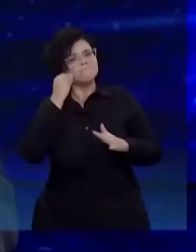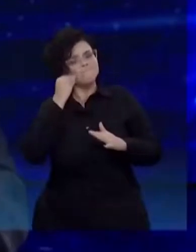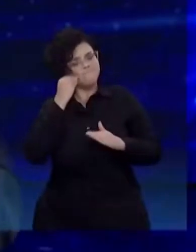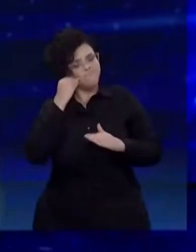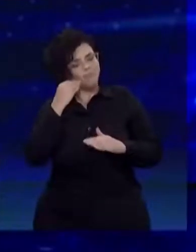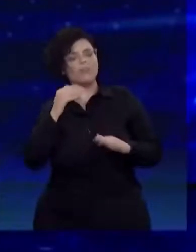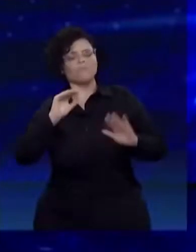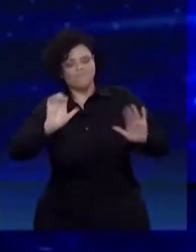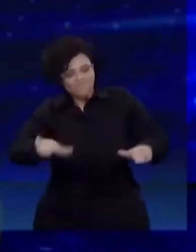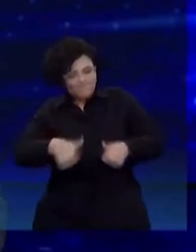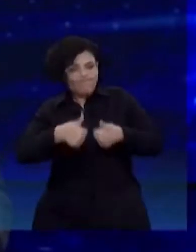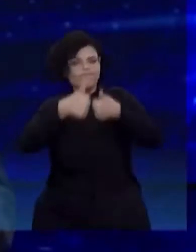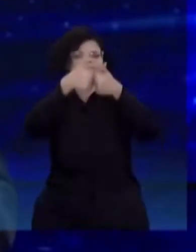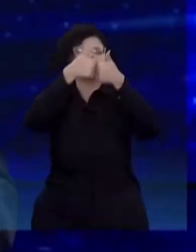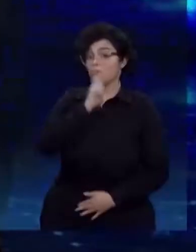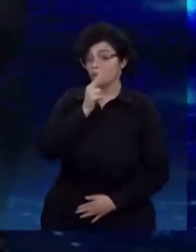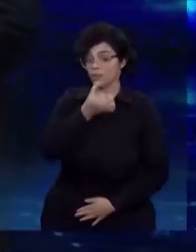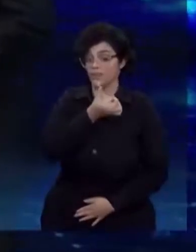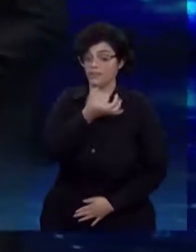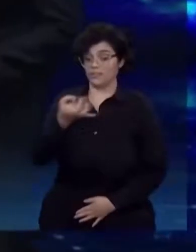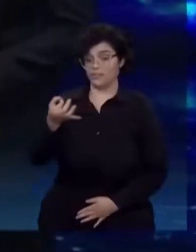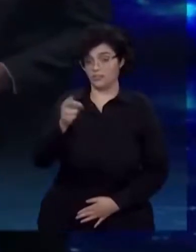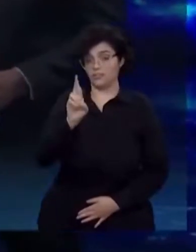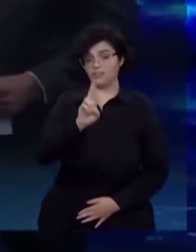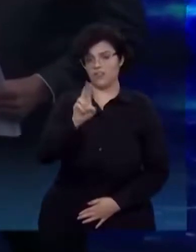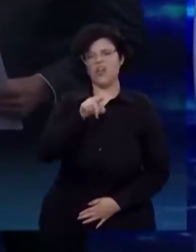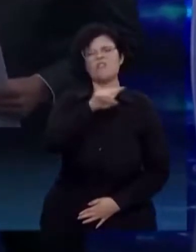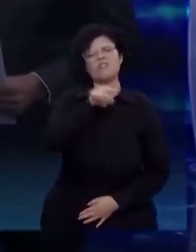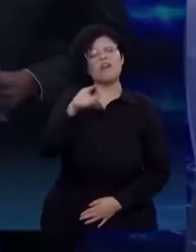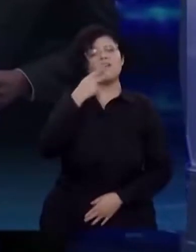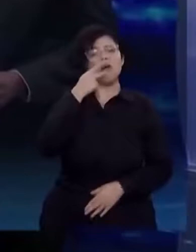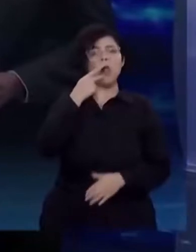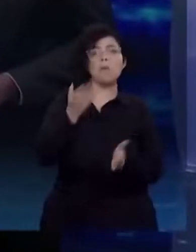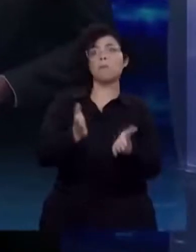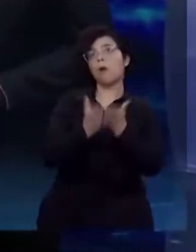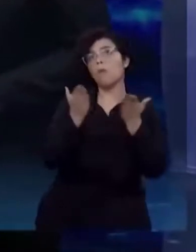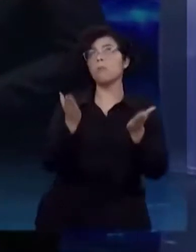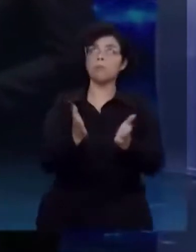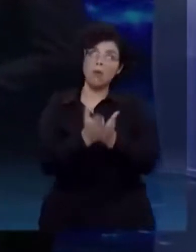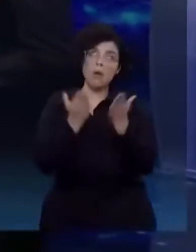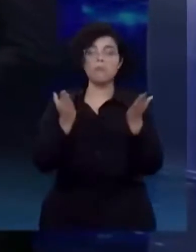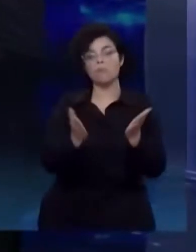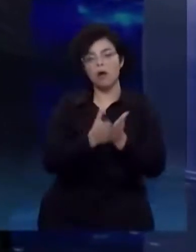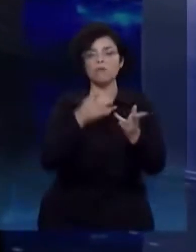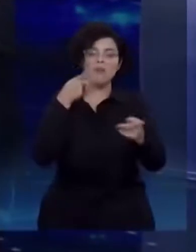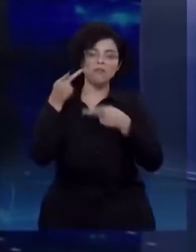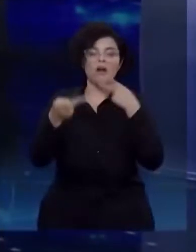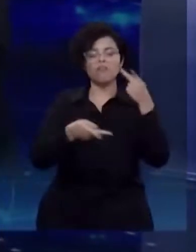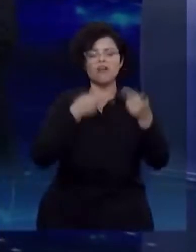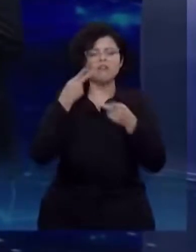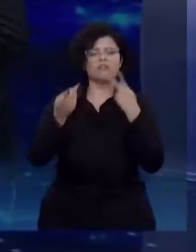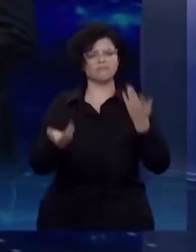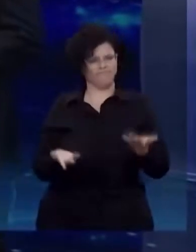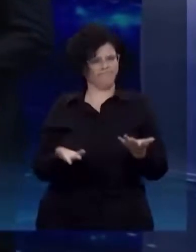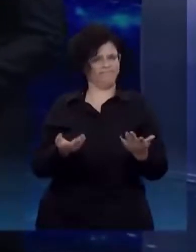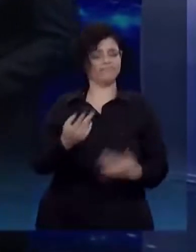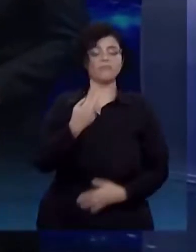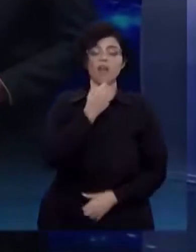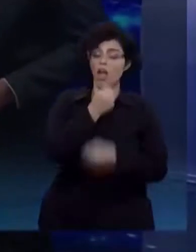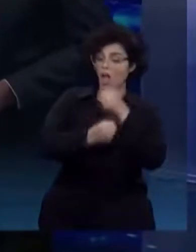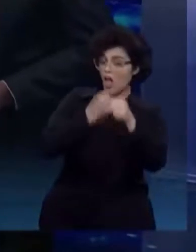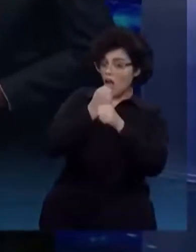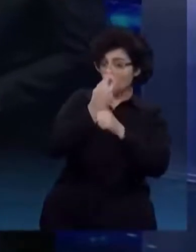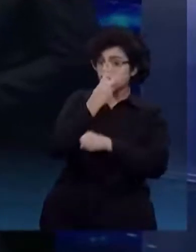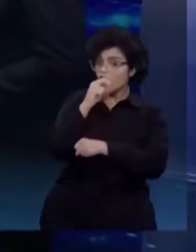truyền hình TV Banu Arantes tổ chức. Tại cuộc tranh luận, các ứng cư viên đã đưa ra các quan điểm và phản biện về công tác điều hành chính